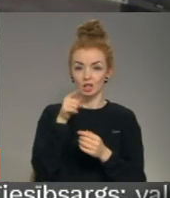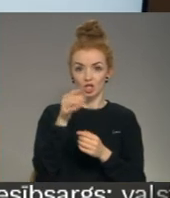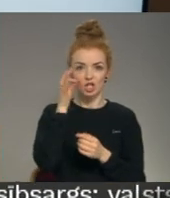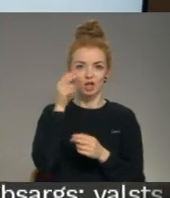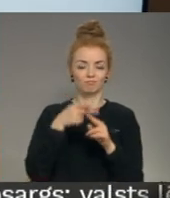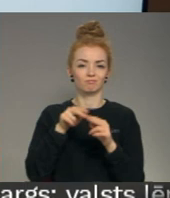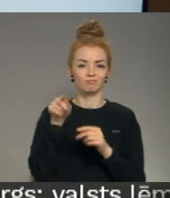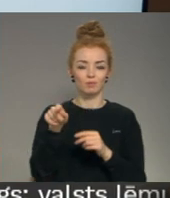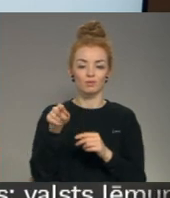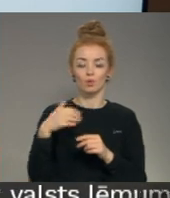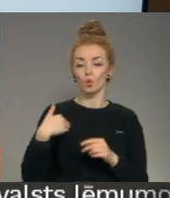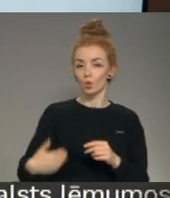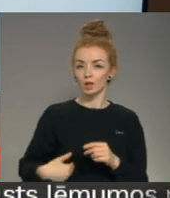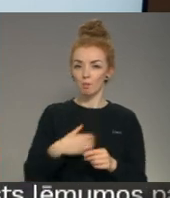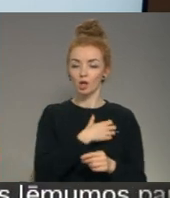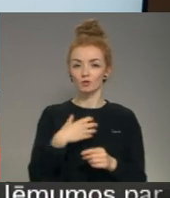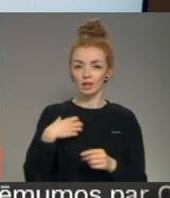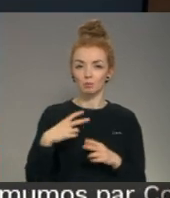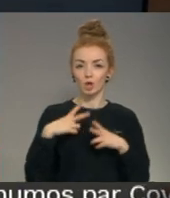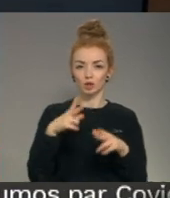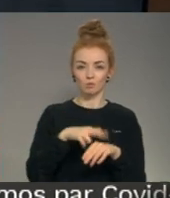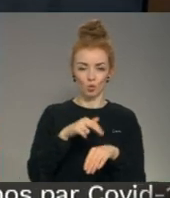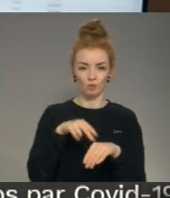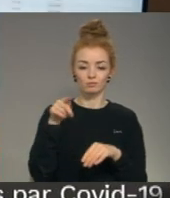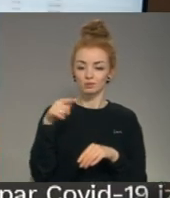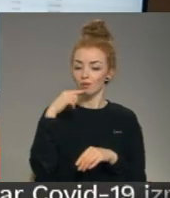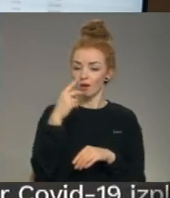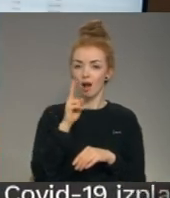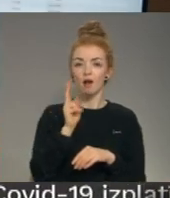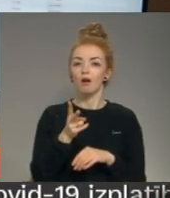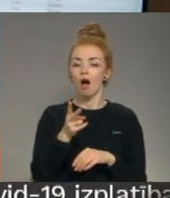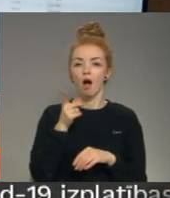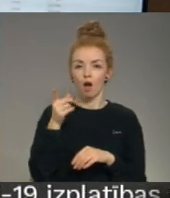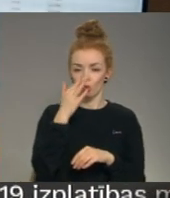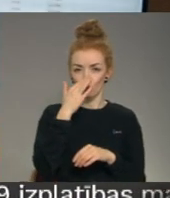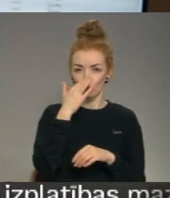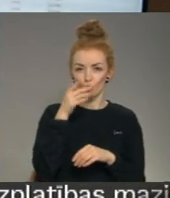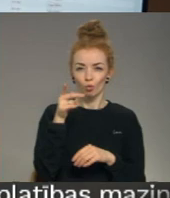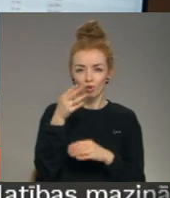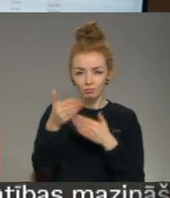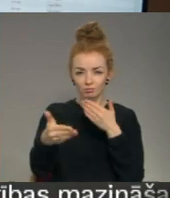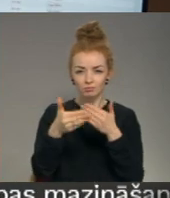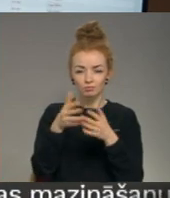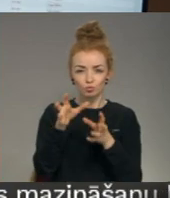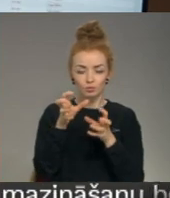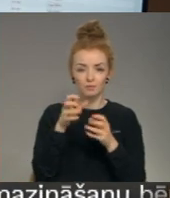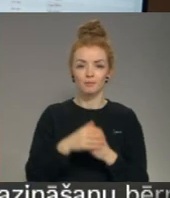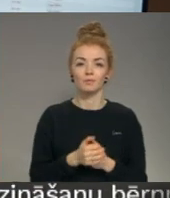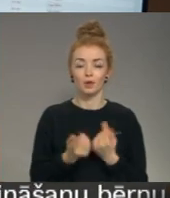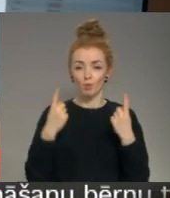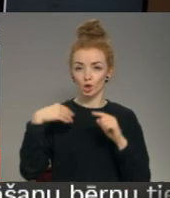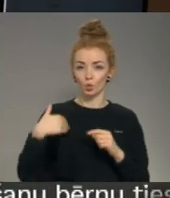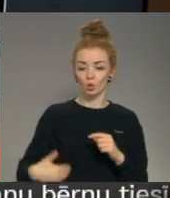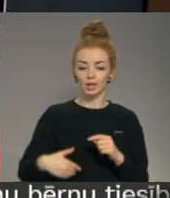viņi. Kuldīgs novada pašvaldības policijas priekšnieks Kaspars Šabāns tāsta, kā darbojas auto numura zīmi noteišanas kameras. Šobrīd